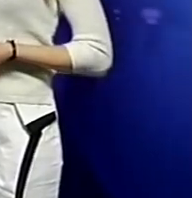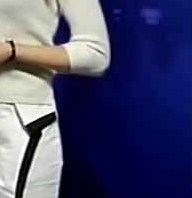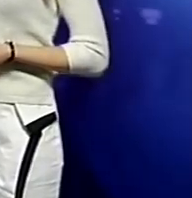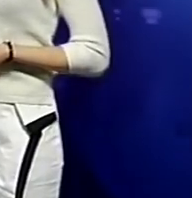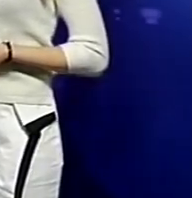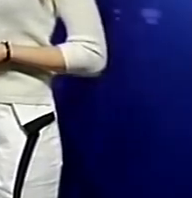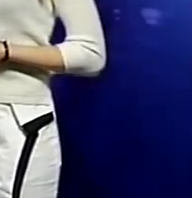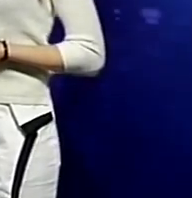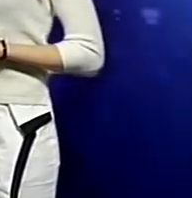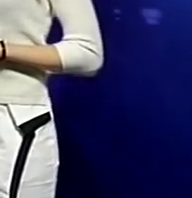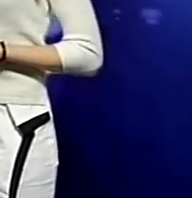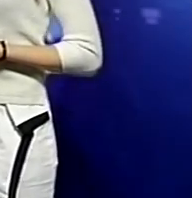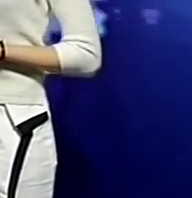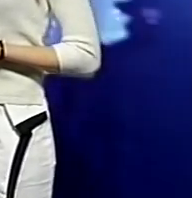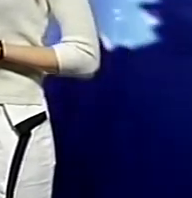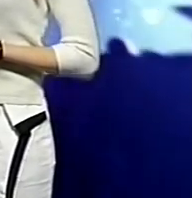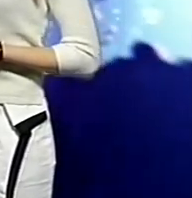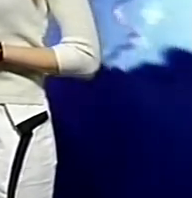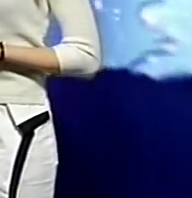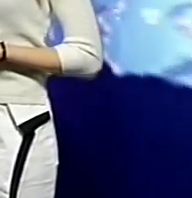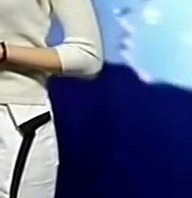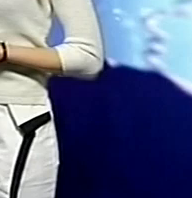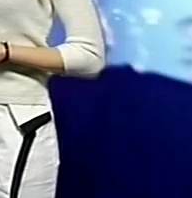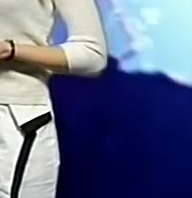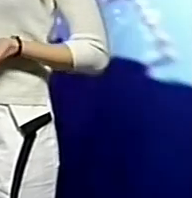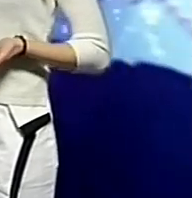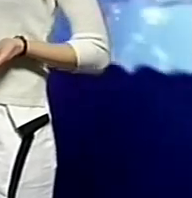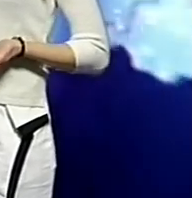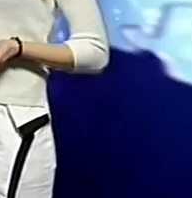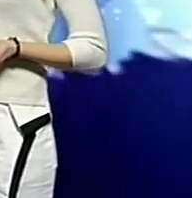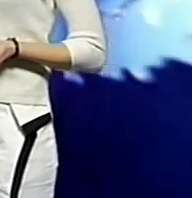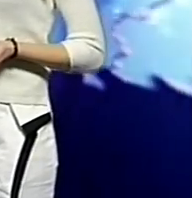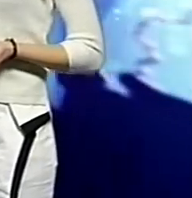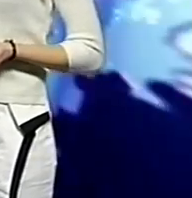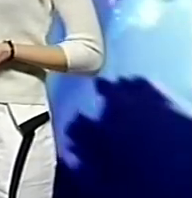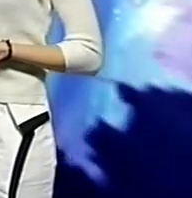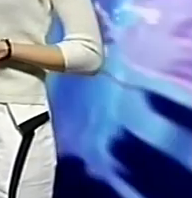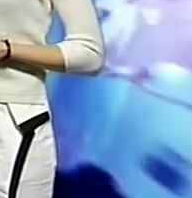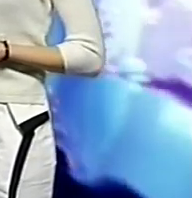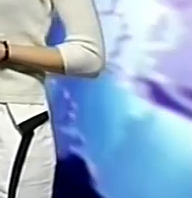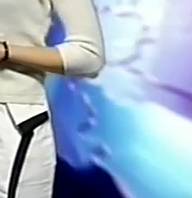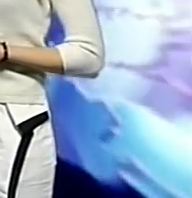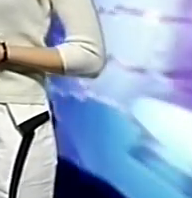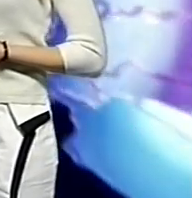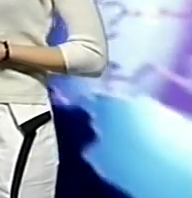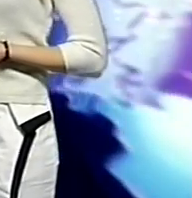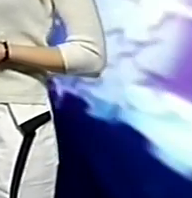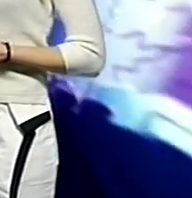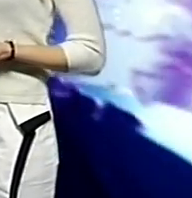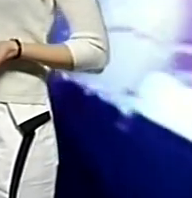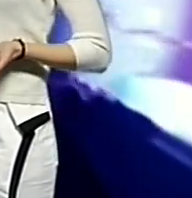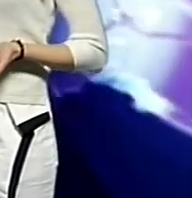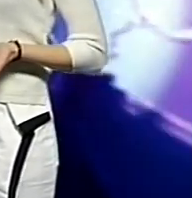Отже, по Кіровограду та області можливі опади у вигляді снігу. Вітер північно-західний – від 3 до 5 метрів за секунду.